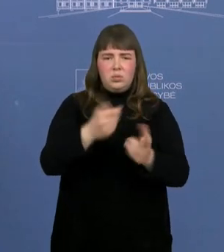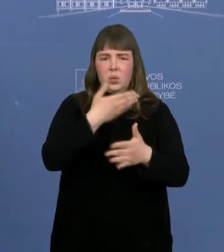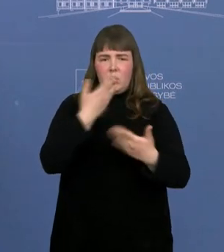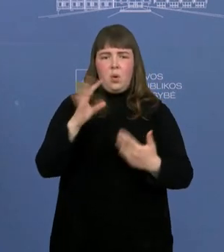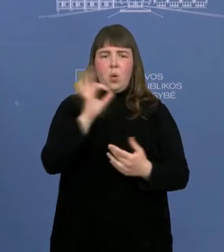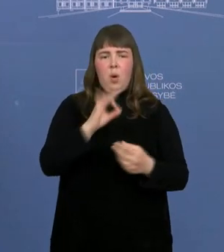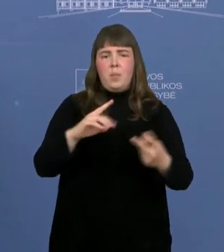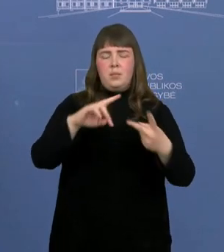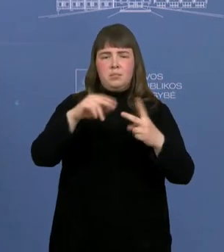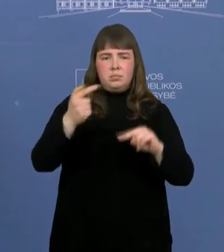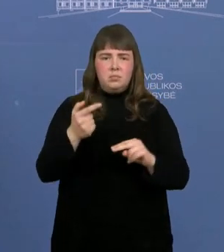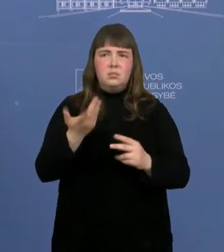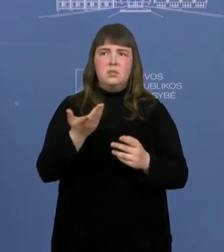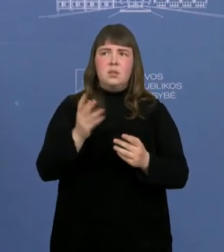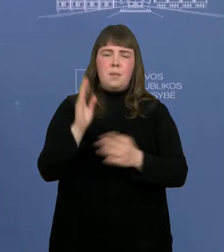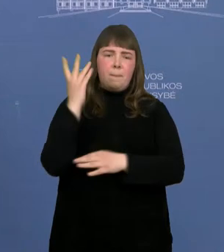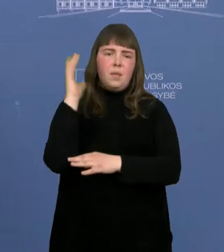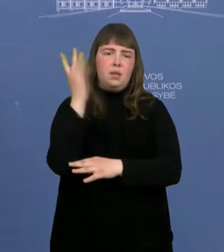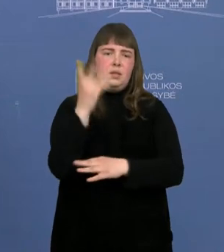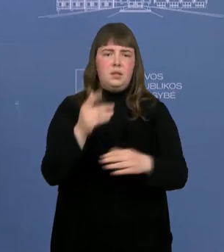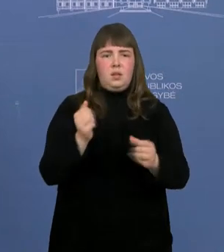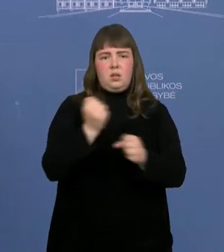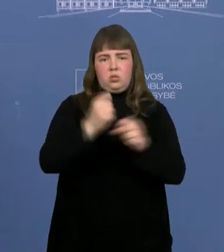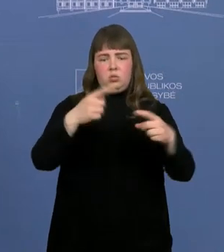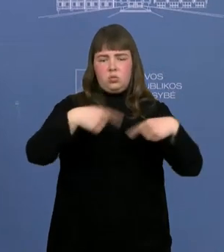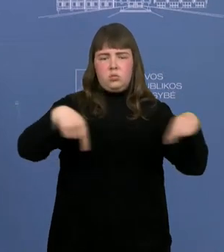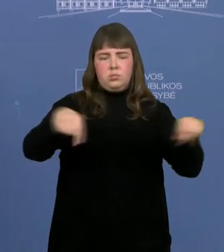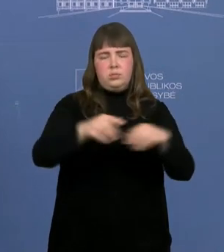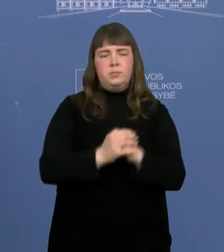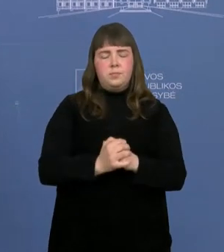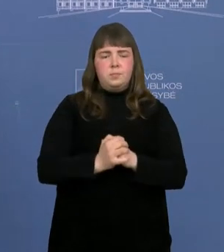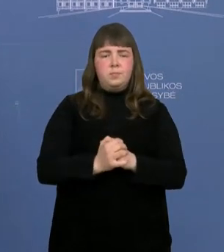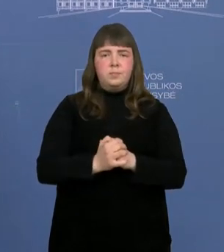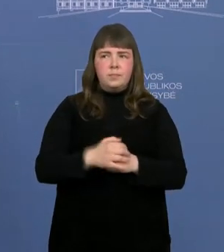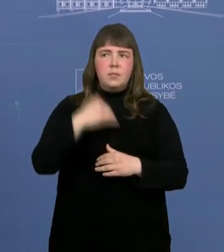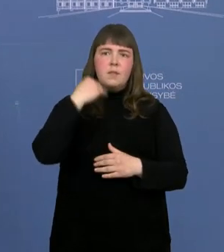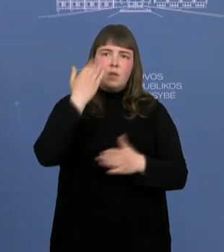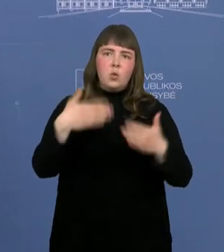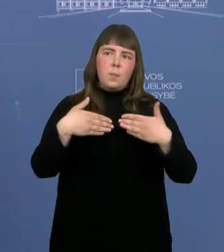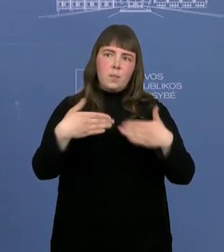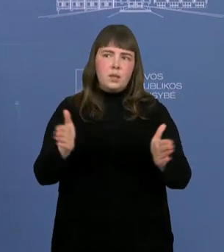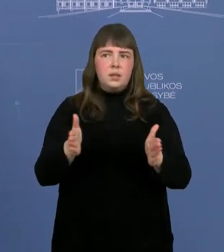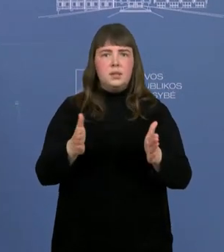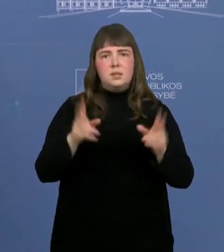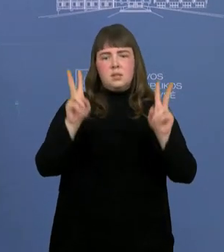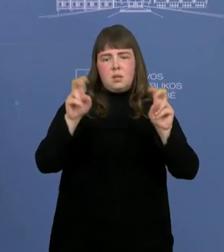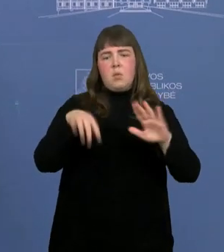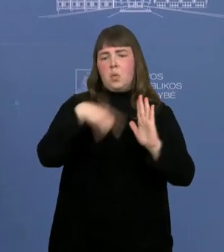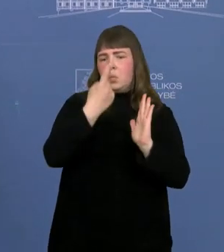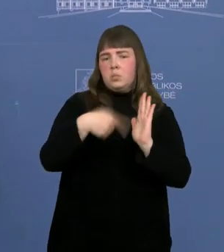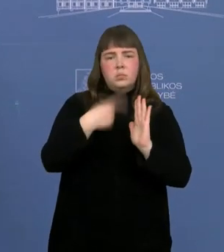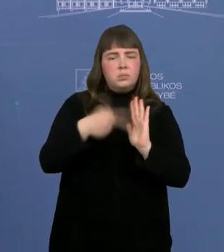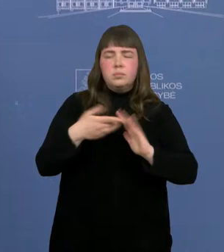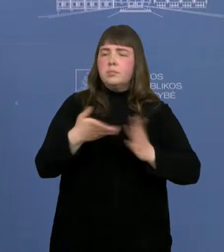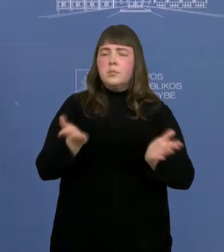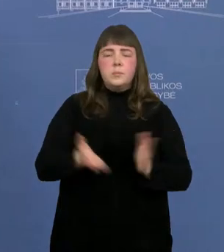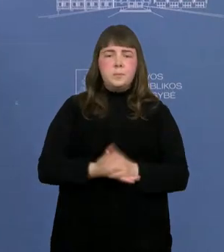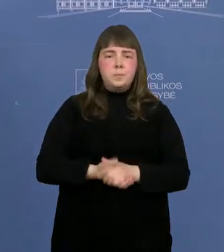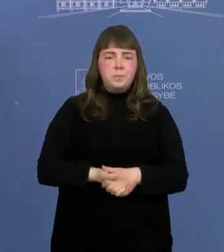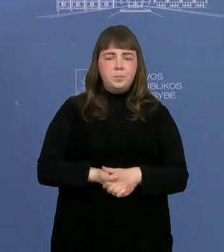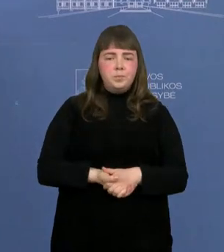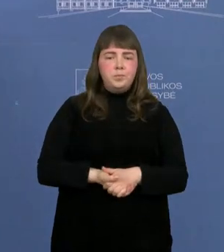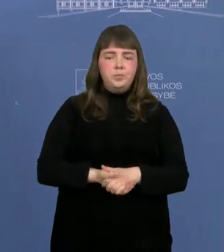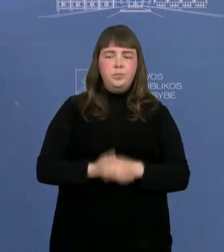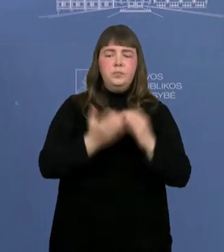genetinių medynų ir draustinių. Tai gal tiek dėl šito, nes pato platesnė tema, jeigu turėtume atklausimų šito klausimu. Tai